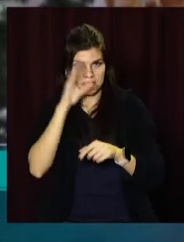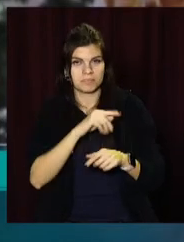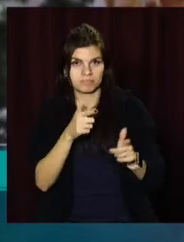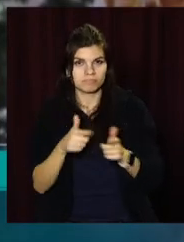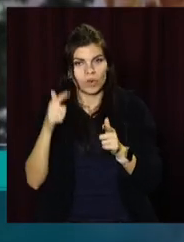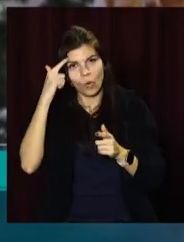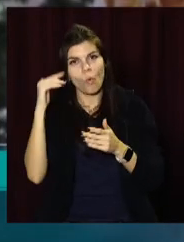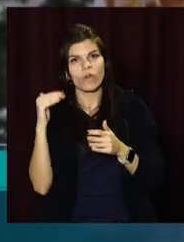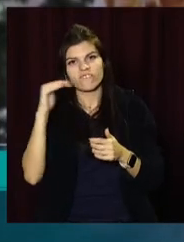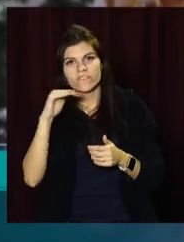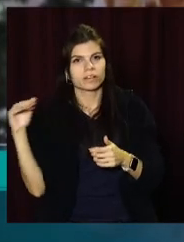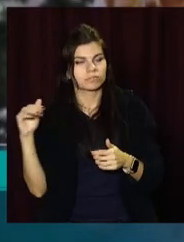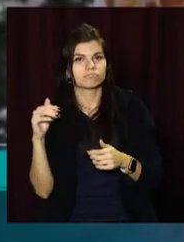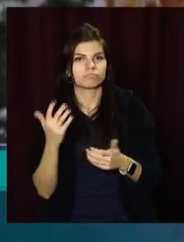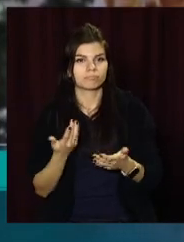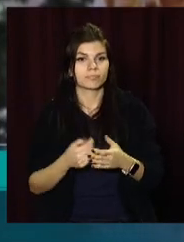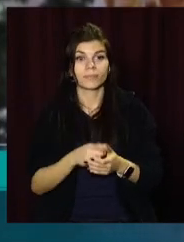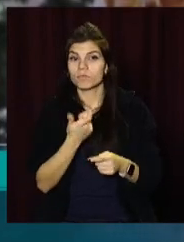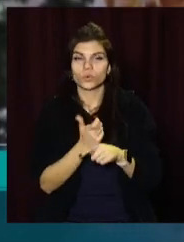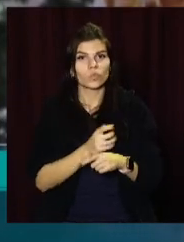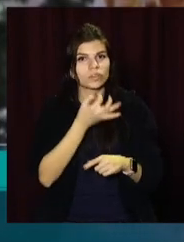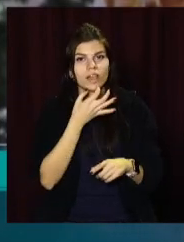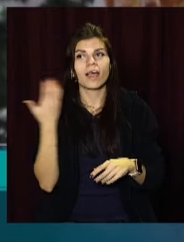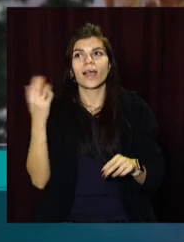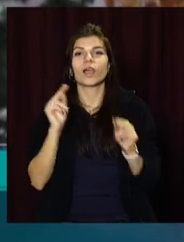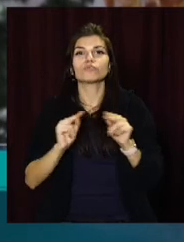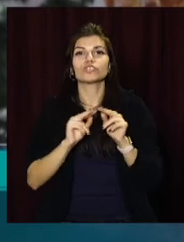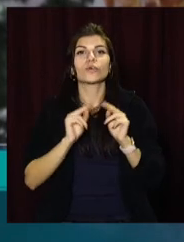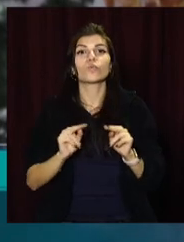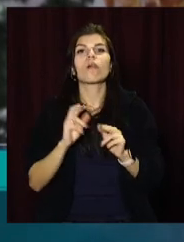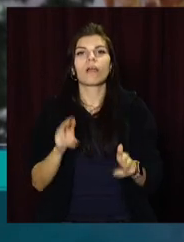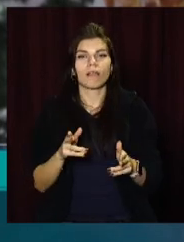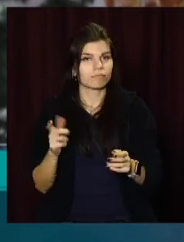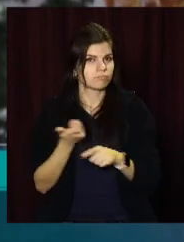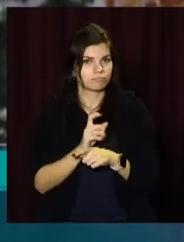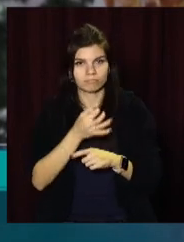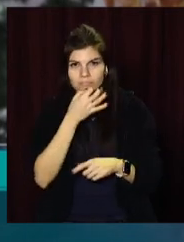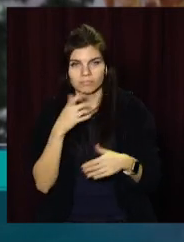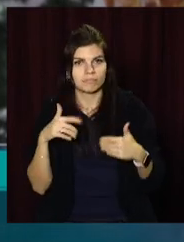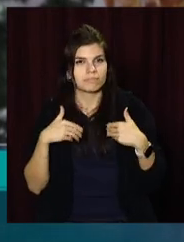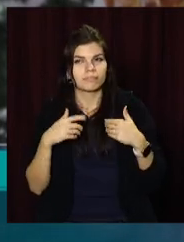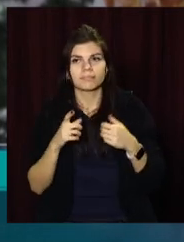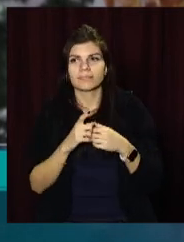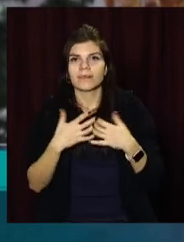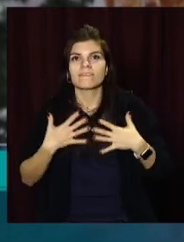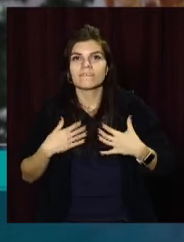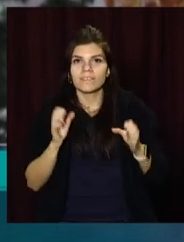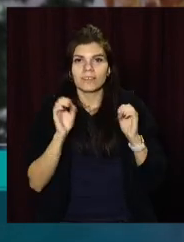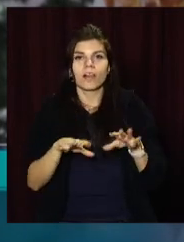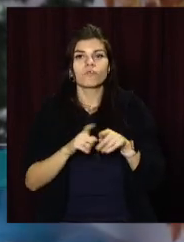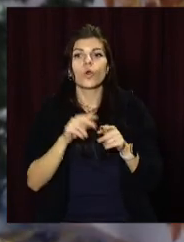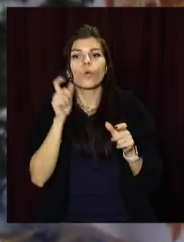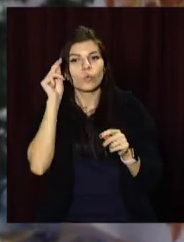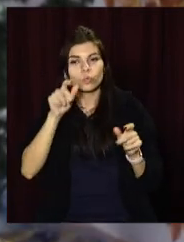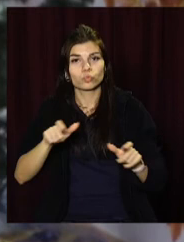подобаються саме методи викладання наших вчителів, адже мені більш за все імпонує саме те, що вони прислуховуються до